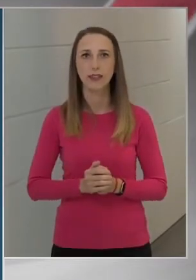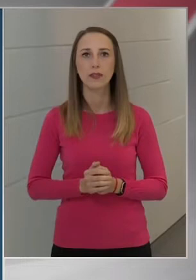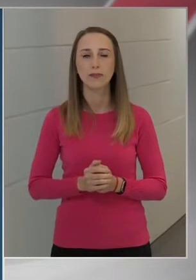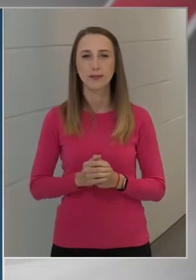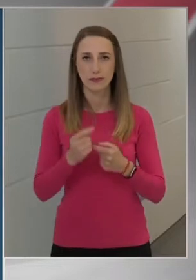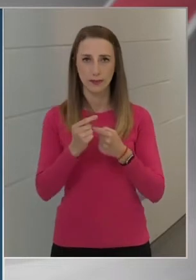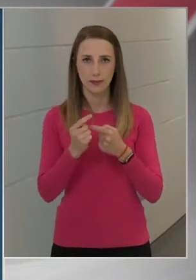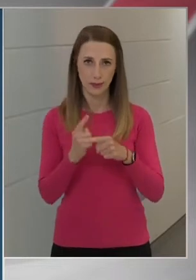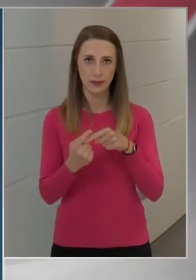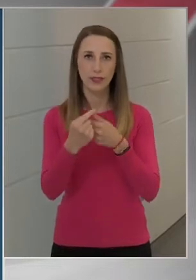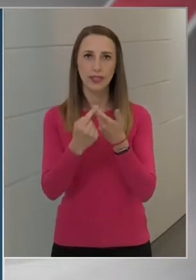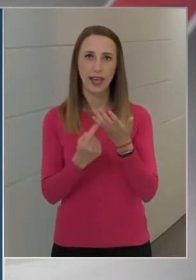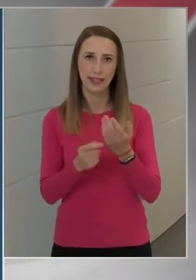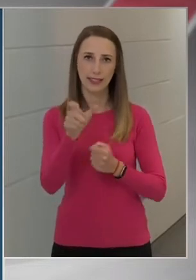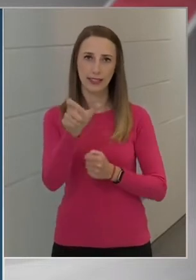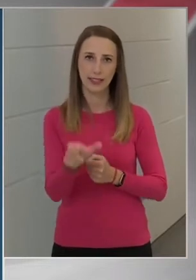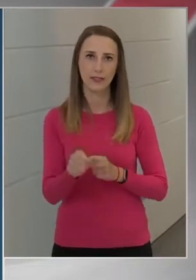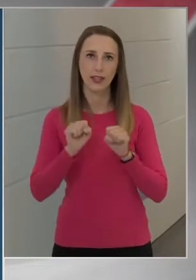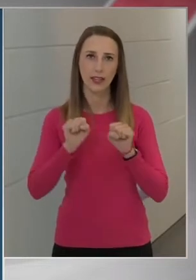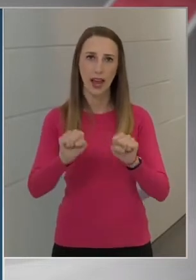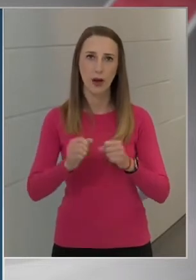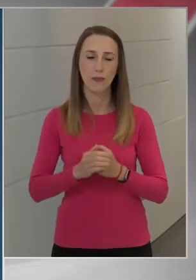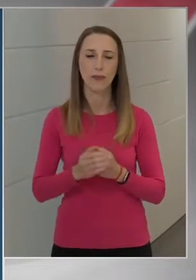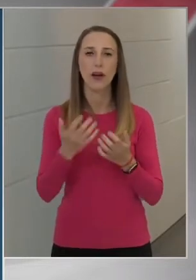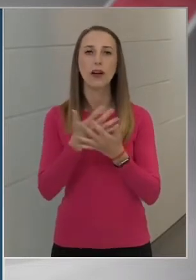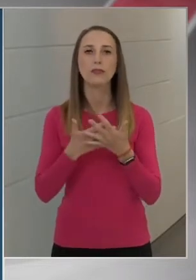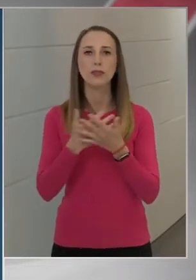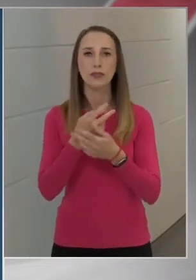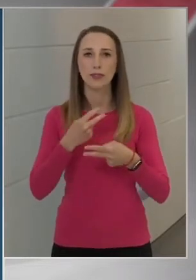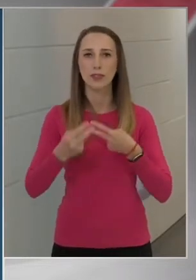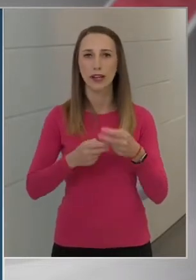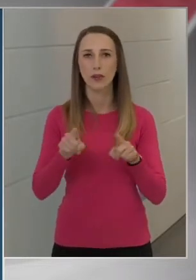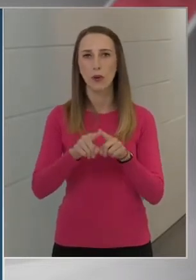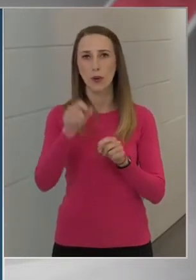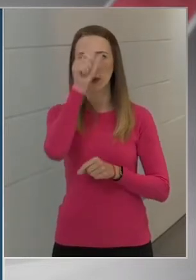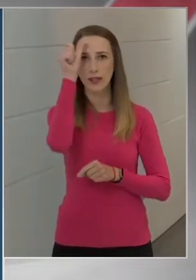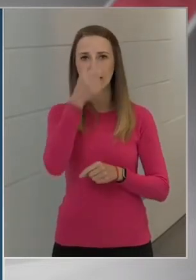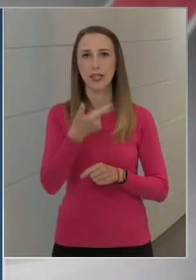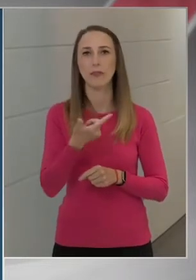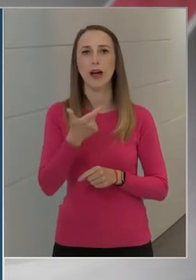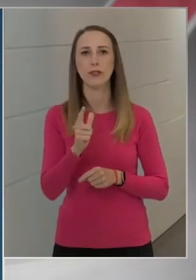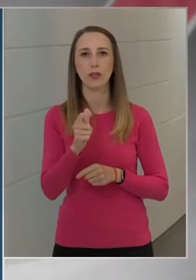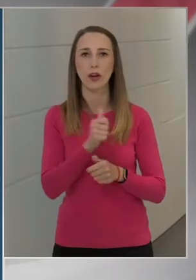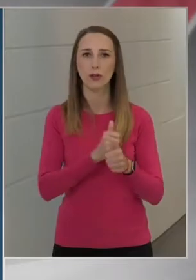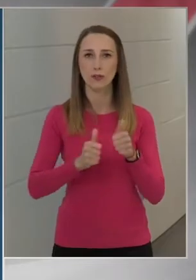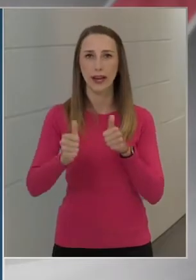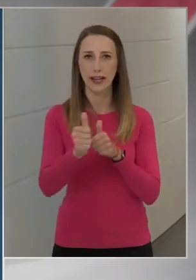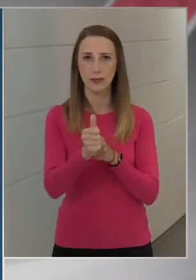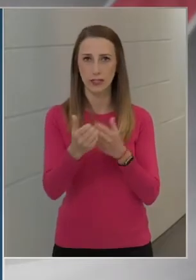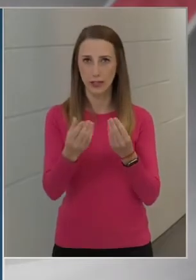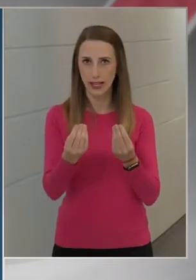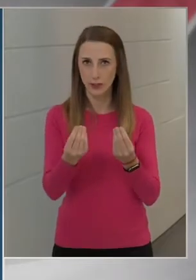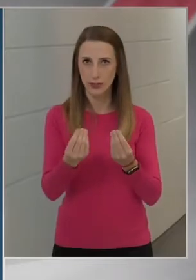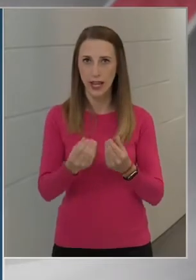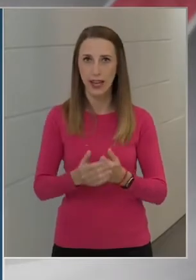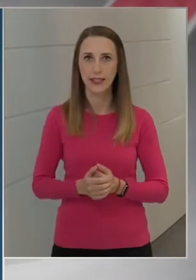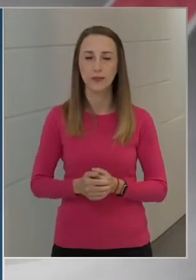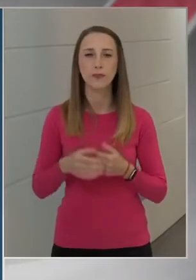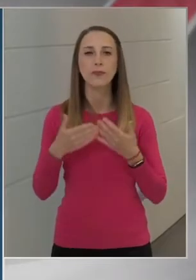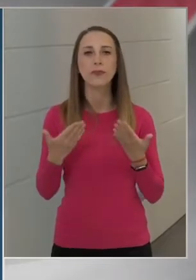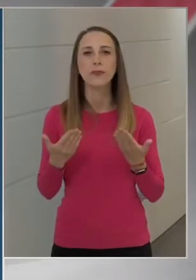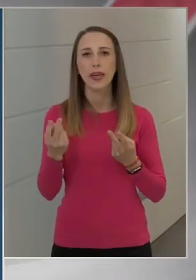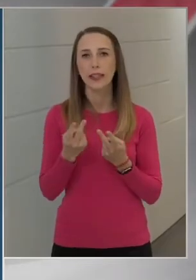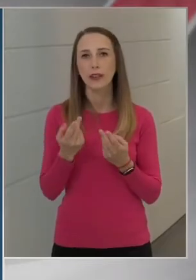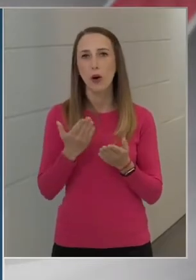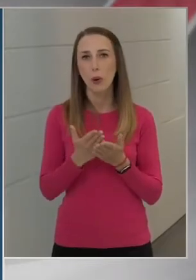védelmünk. A szűrővizsgálatok az úgynevezett másodlagos megelőzésnek az eszközei, tehát ahol